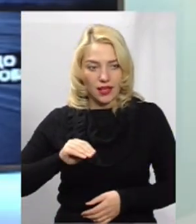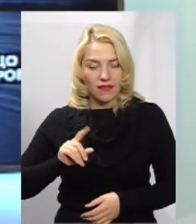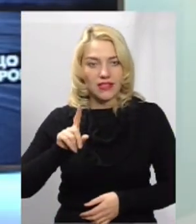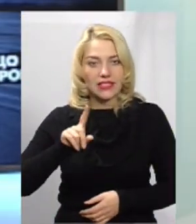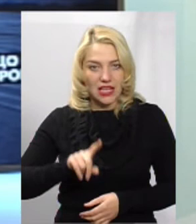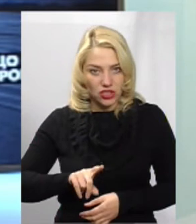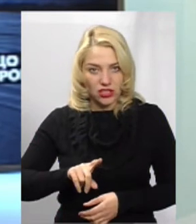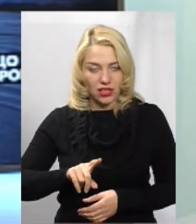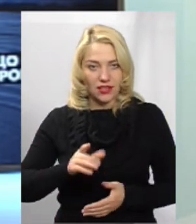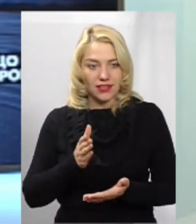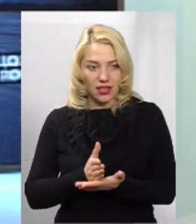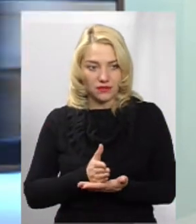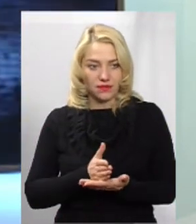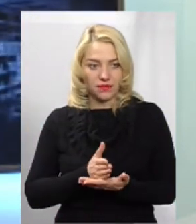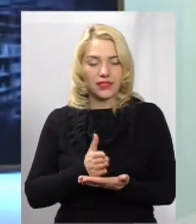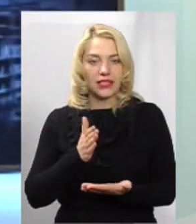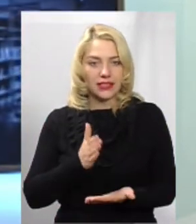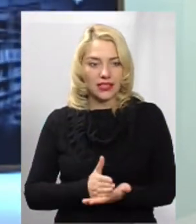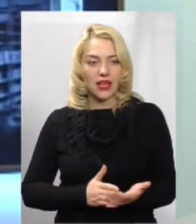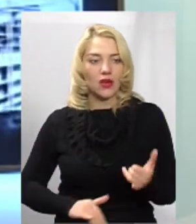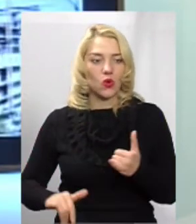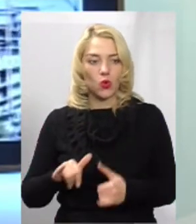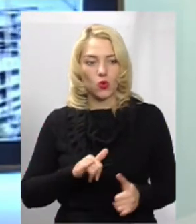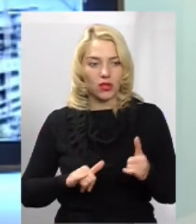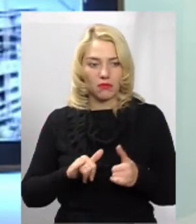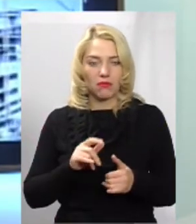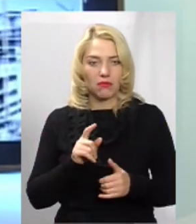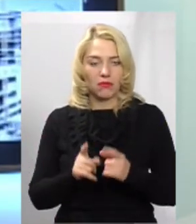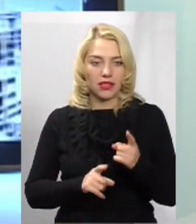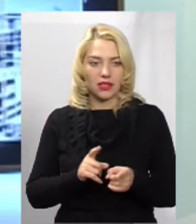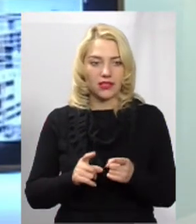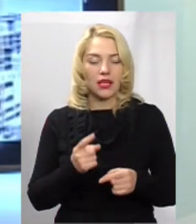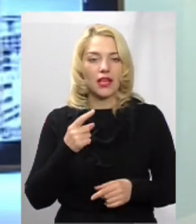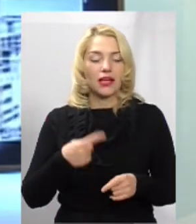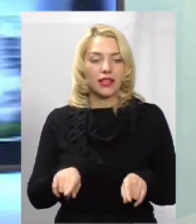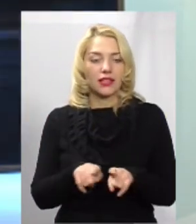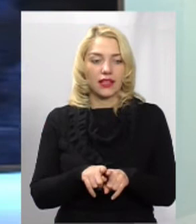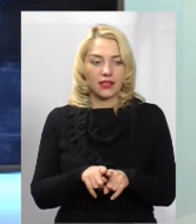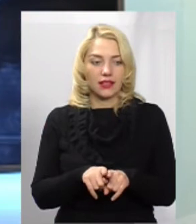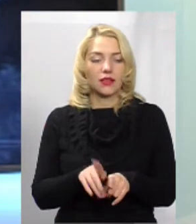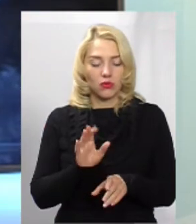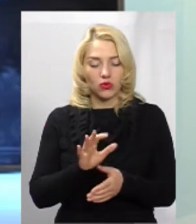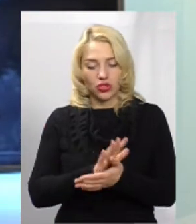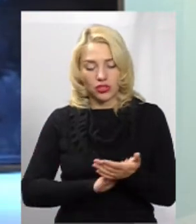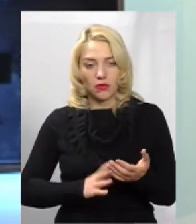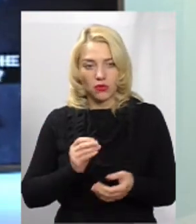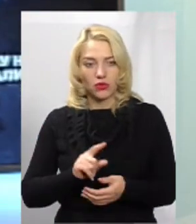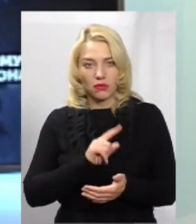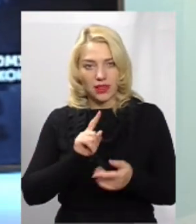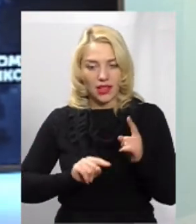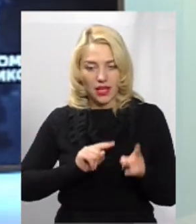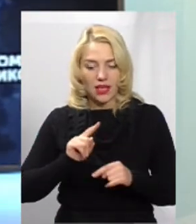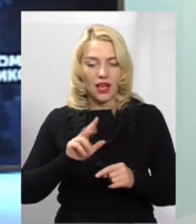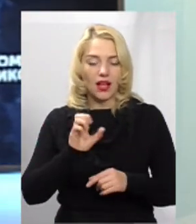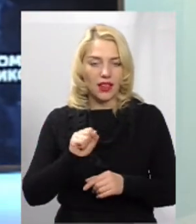є, є куди мінятися. отаке перше, ну, далі будуть ще деякі питання, але хотів